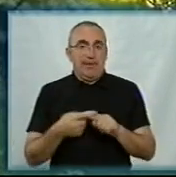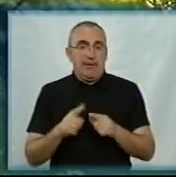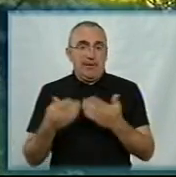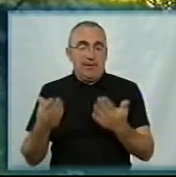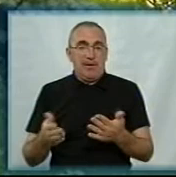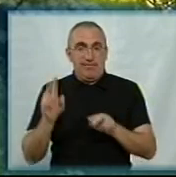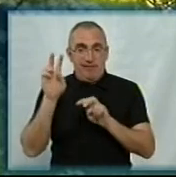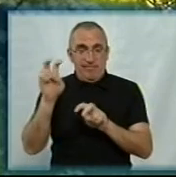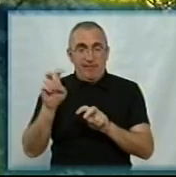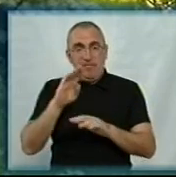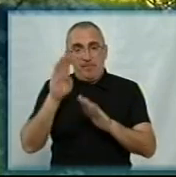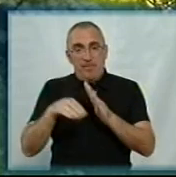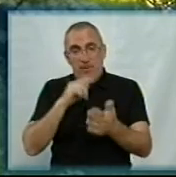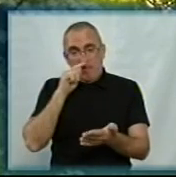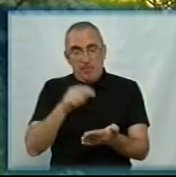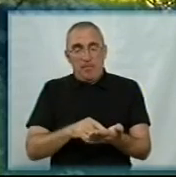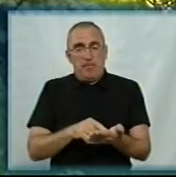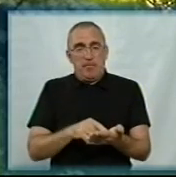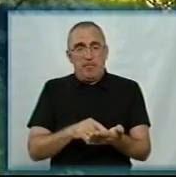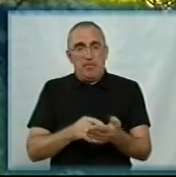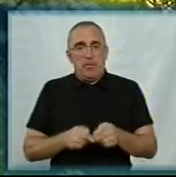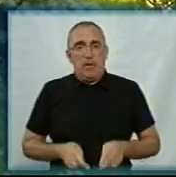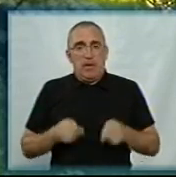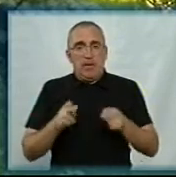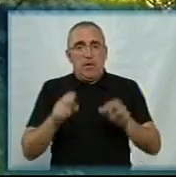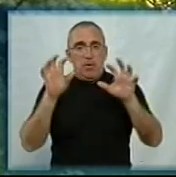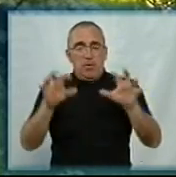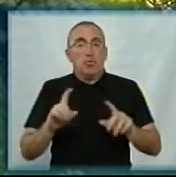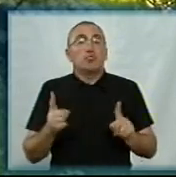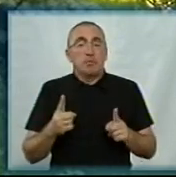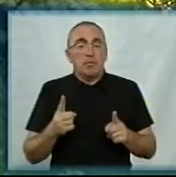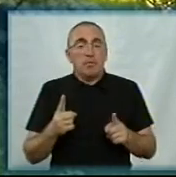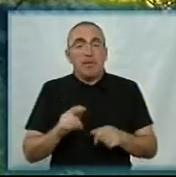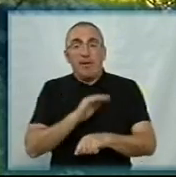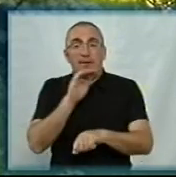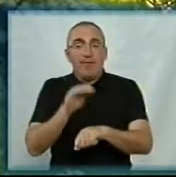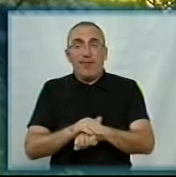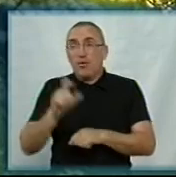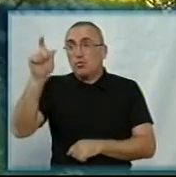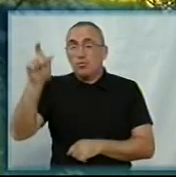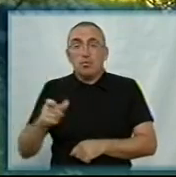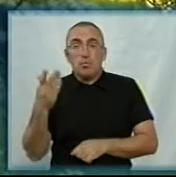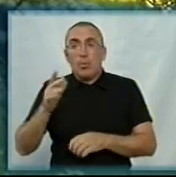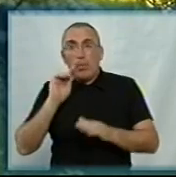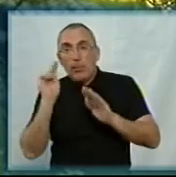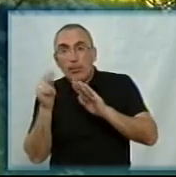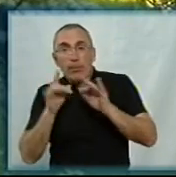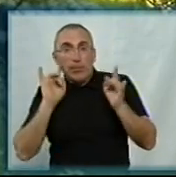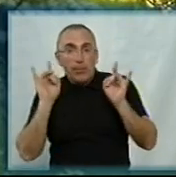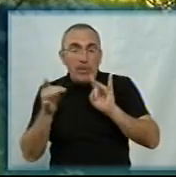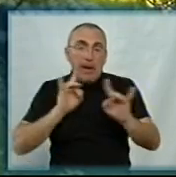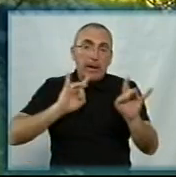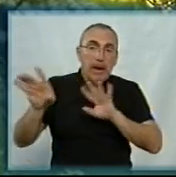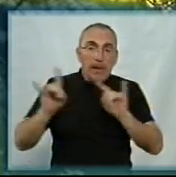символіка підпадає під кримінальний кодекс. Чому? Тому що виявити суб'єкта, який його розповсюджує або